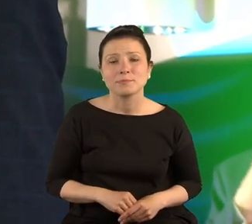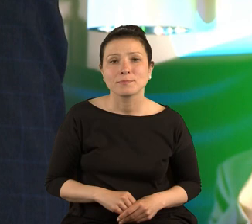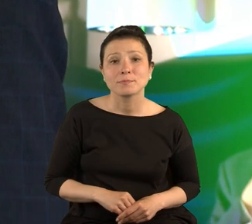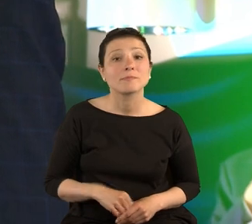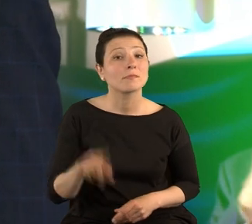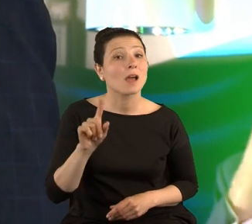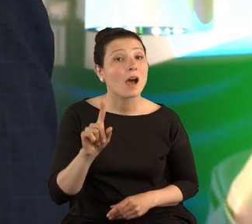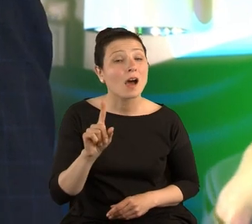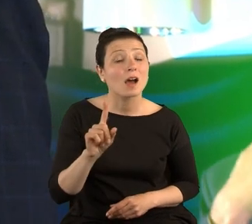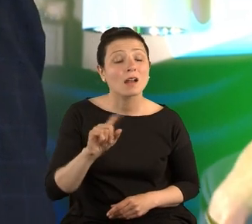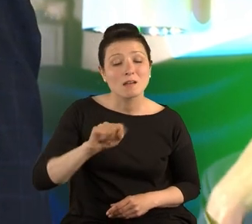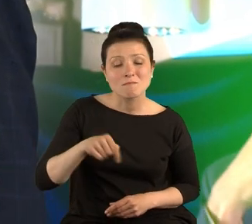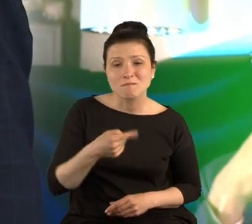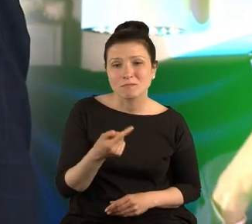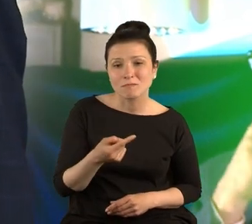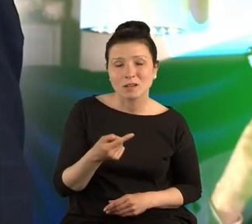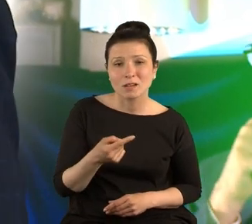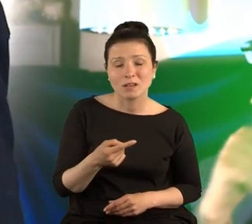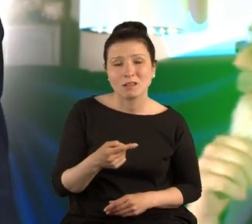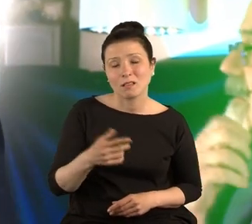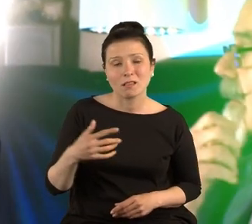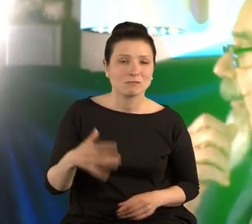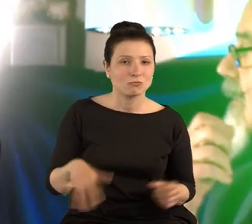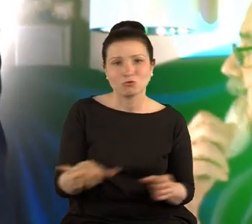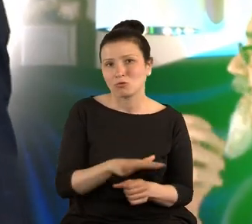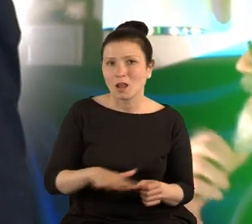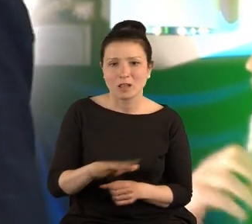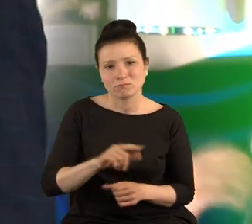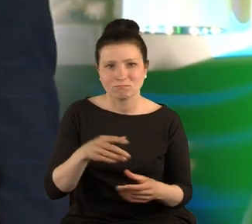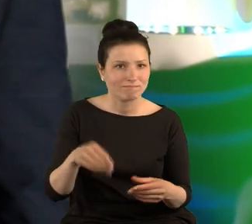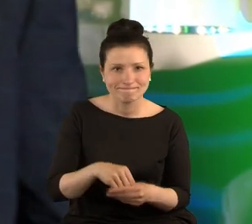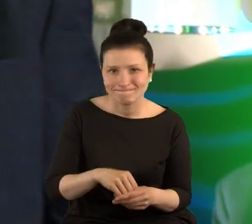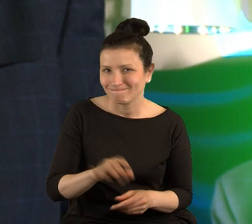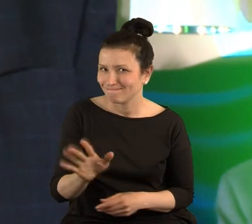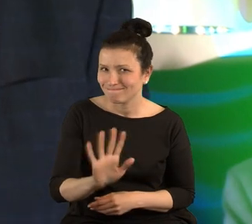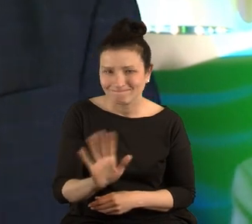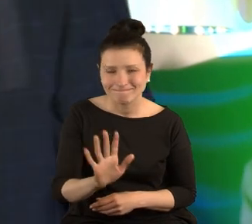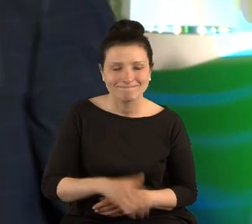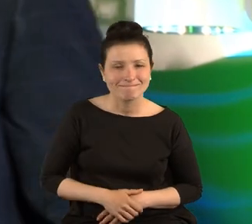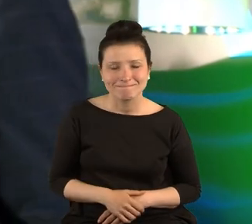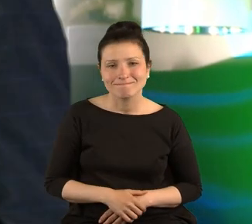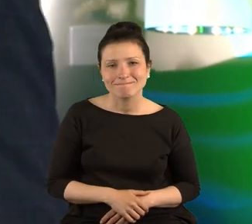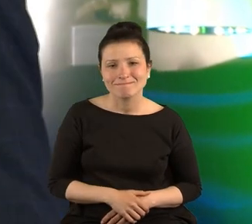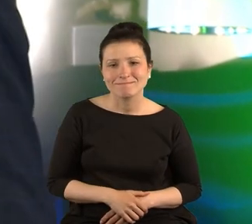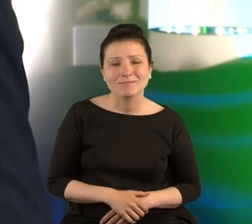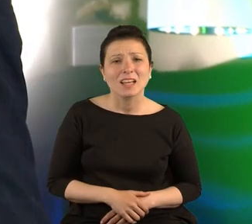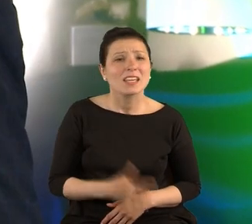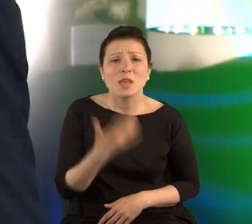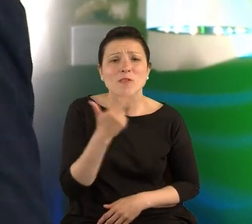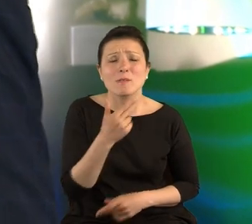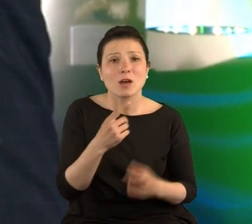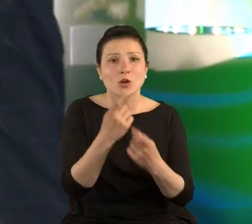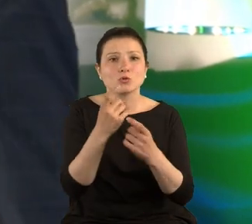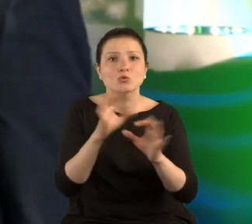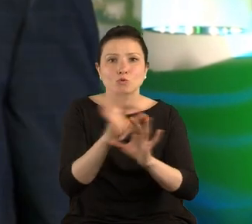Ale my się nie możemy dać zwariować. Oczywiście ja nie mówię o sztuce pożeranej jak